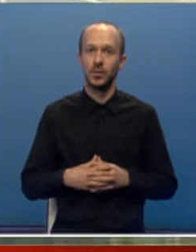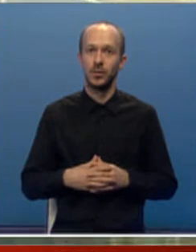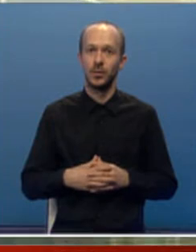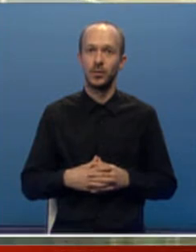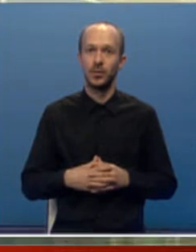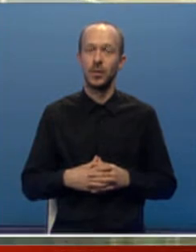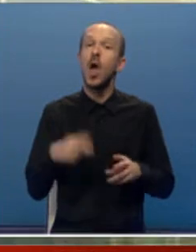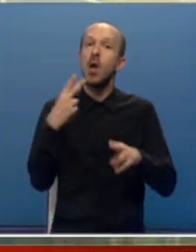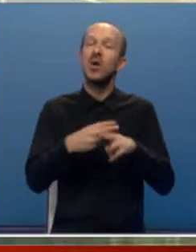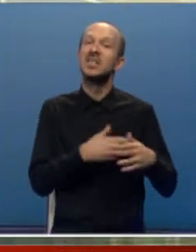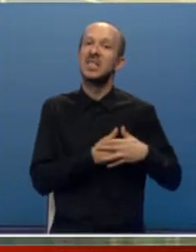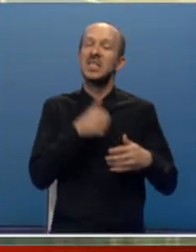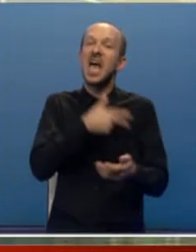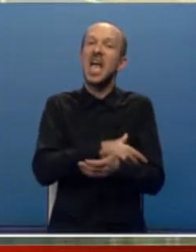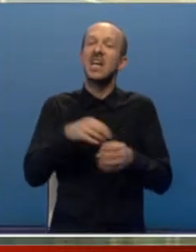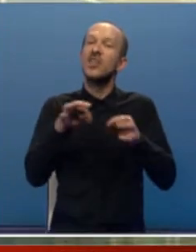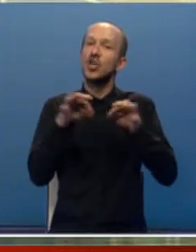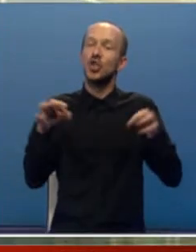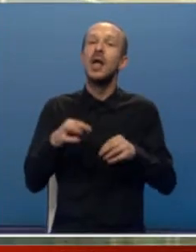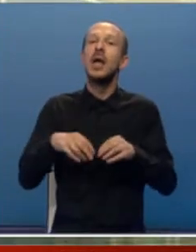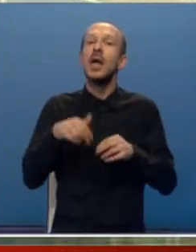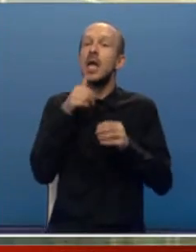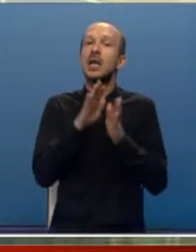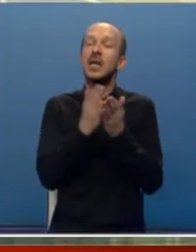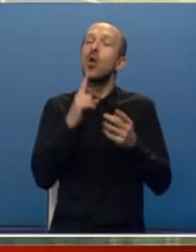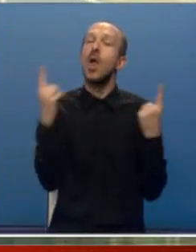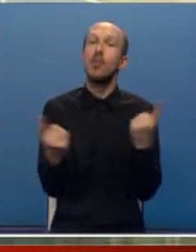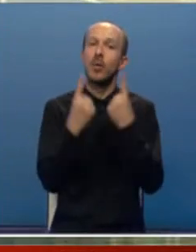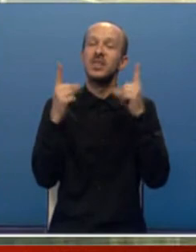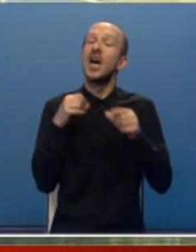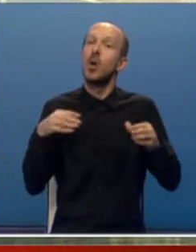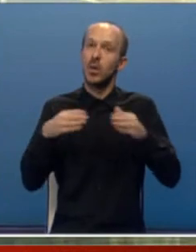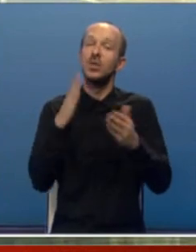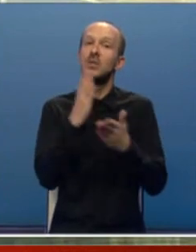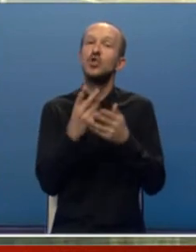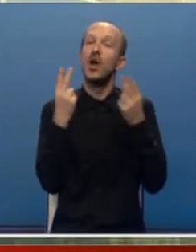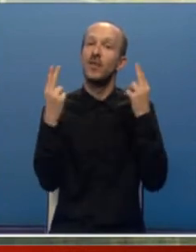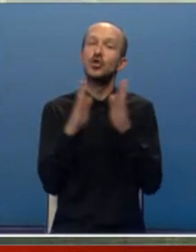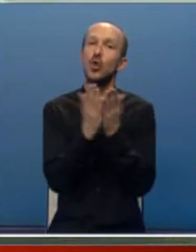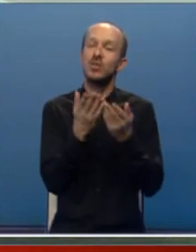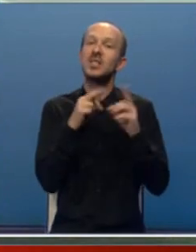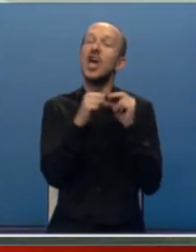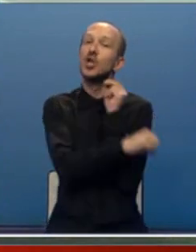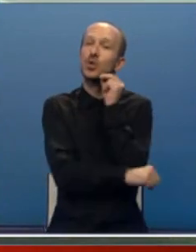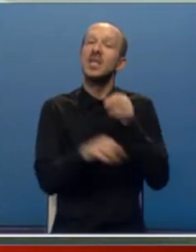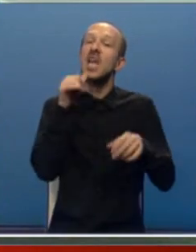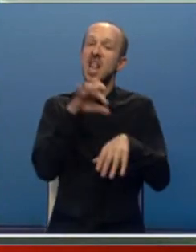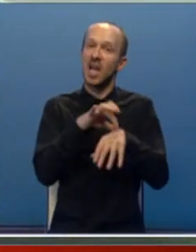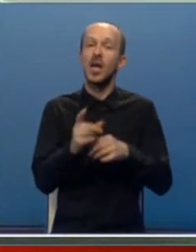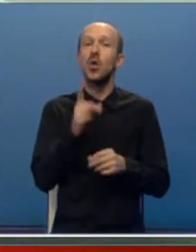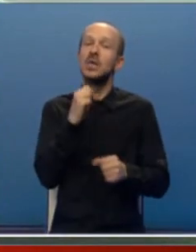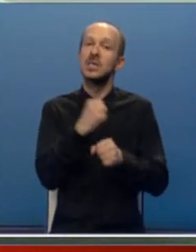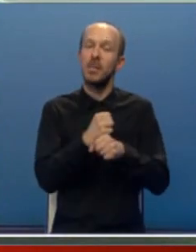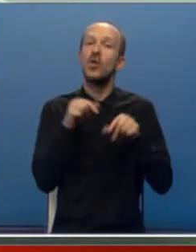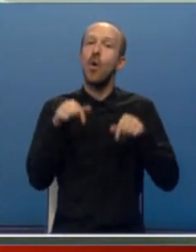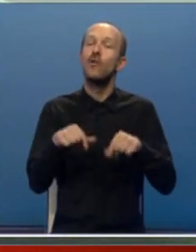Bolesti srca i krvnih žila, naziv je knjige koja je promovisana u Banja Luci i bit će važan učbenik za studente i ljekare koji se